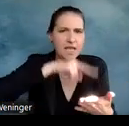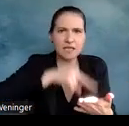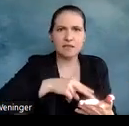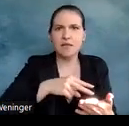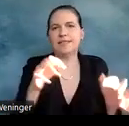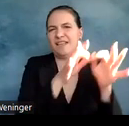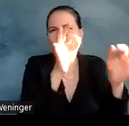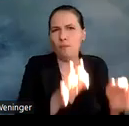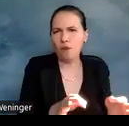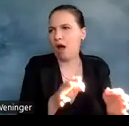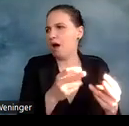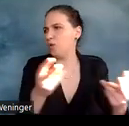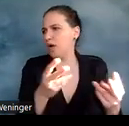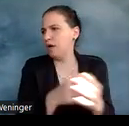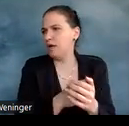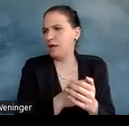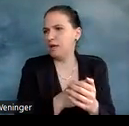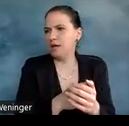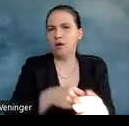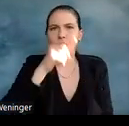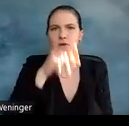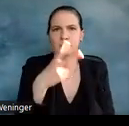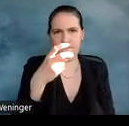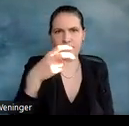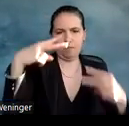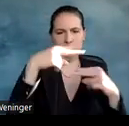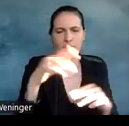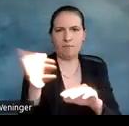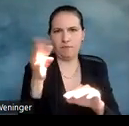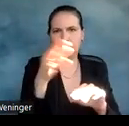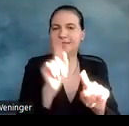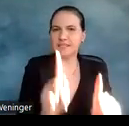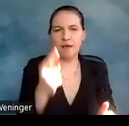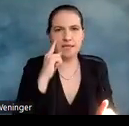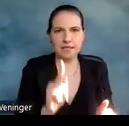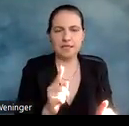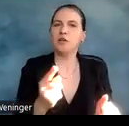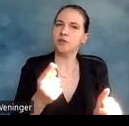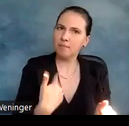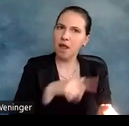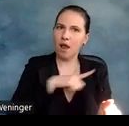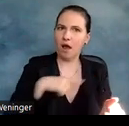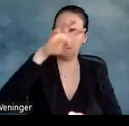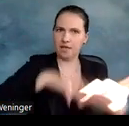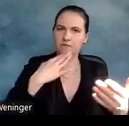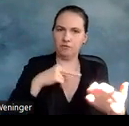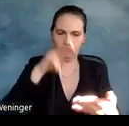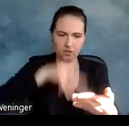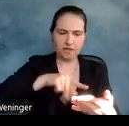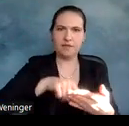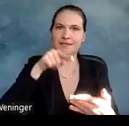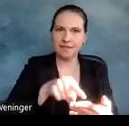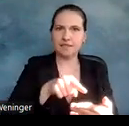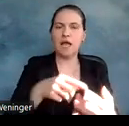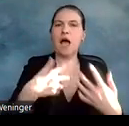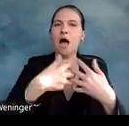ein Formular oder ein 120-Zeilen-Feed, vorbeikommt, so ich tatsächlich längere Texte lesen muss, dass mich das in